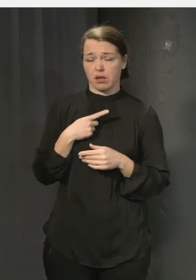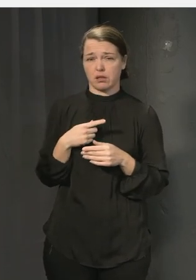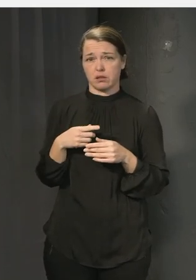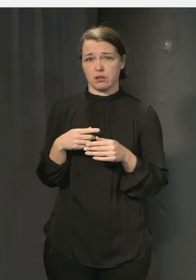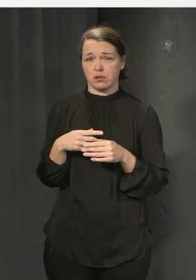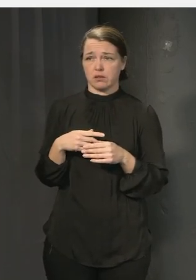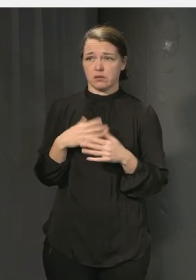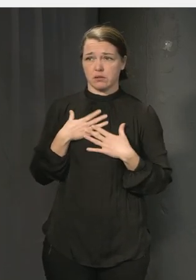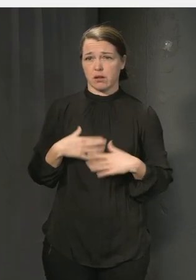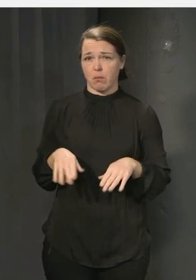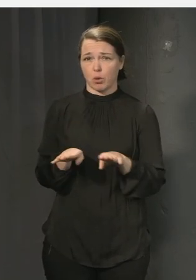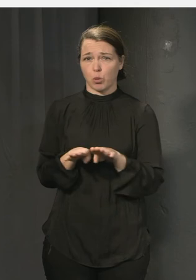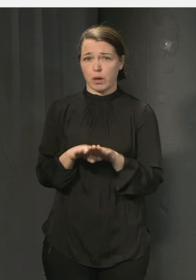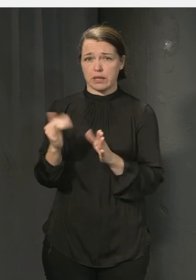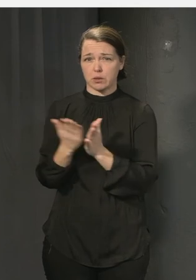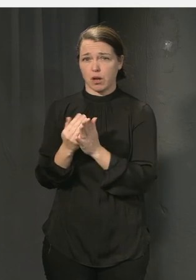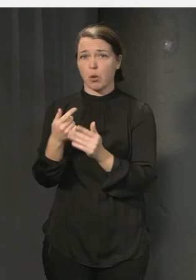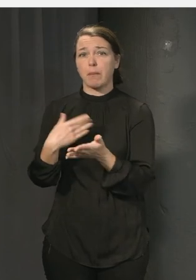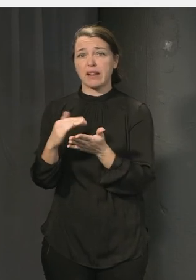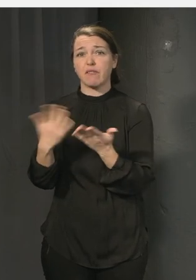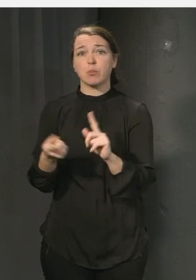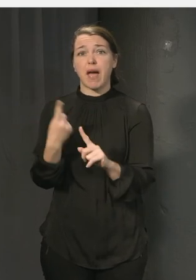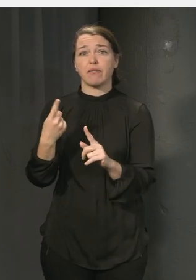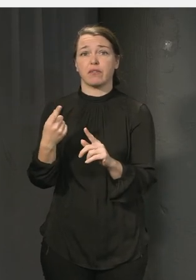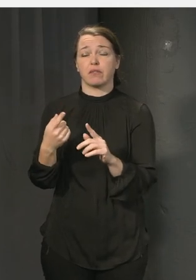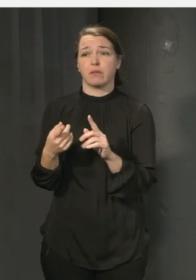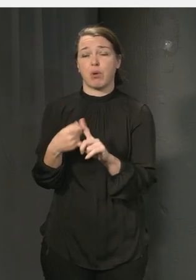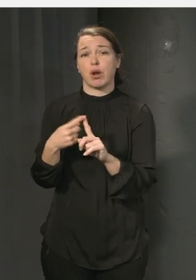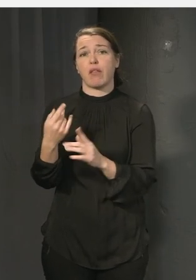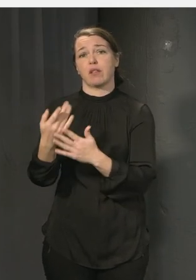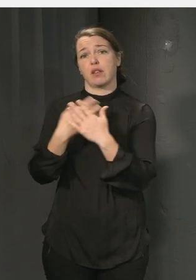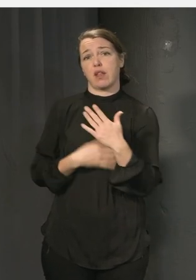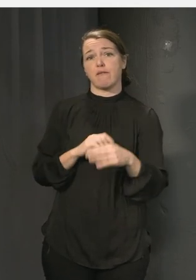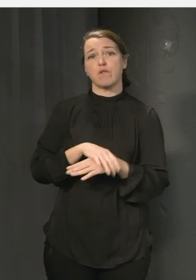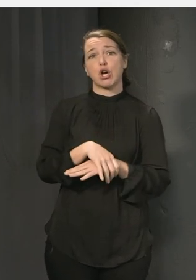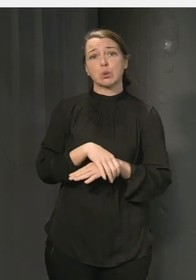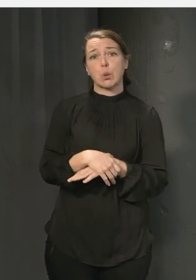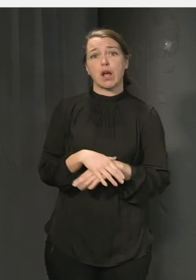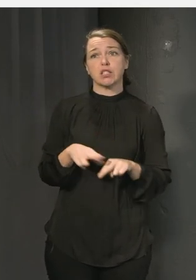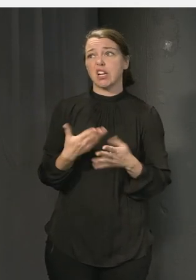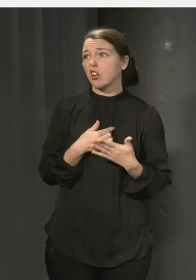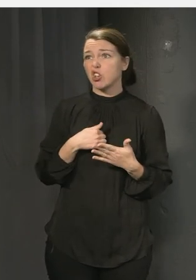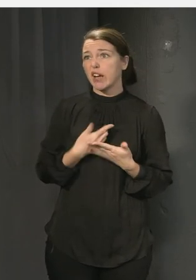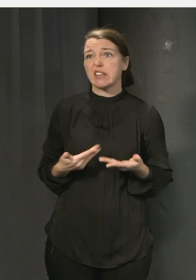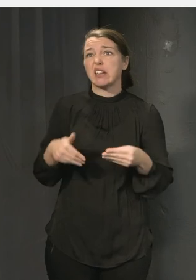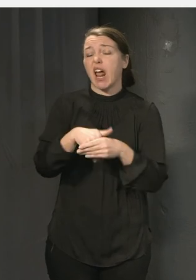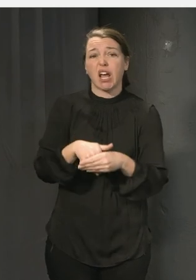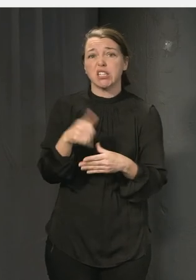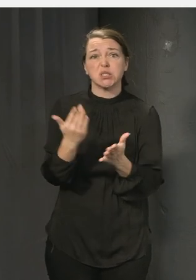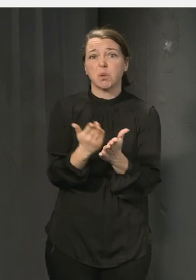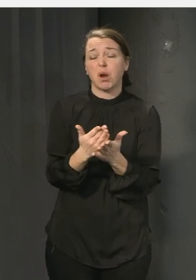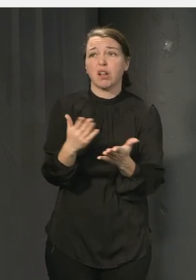går tillbaka till förskolan där man inte liksom har varit inkluderad så det tänker jag bara som en